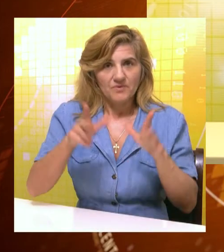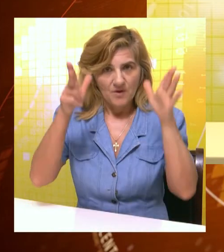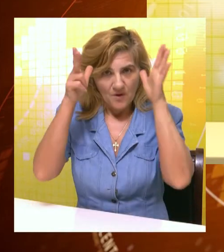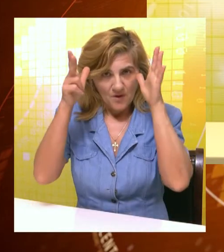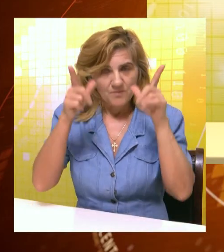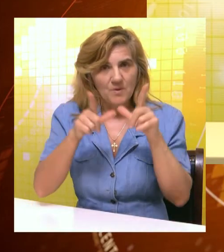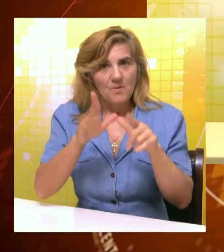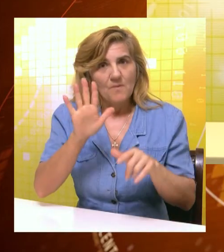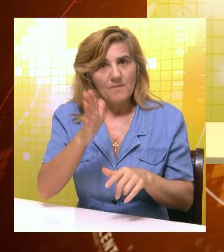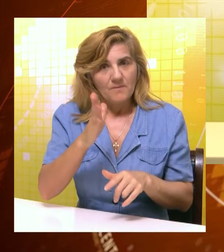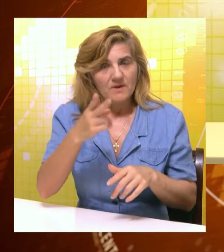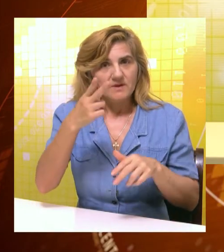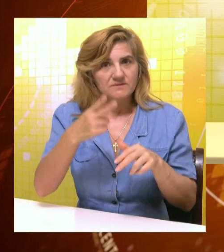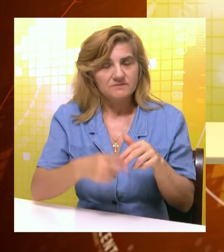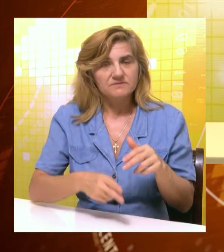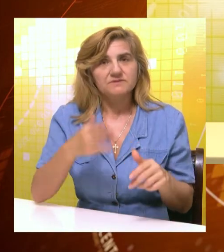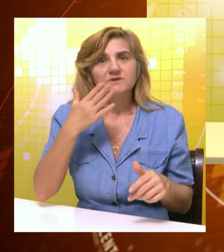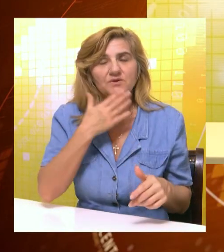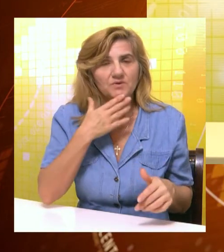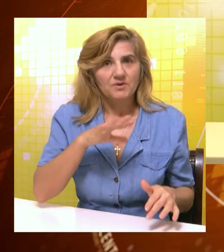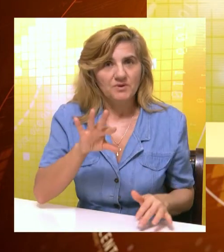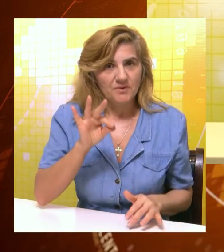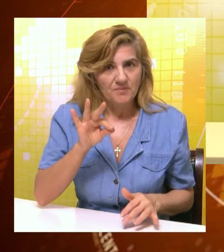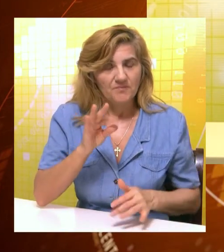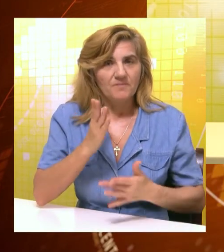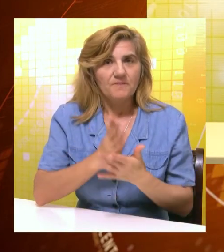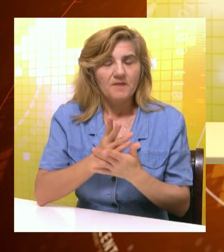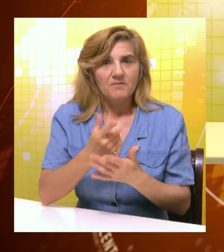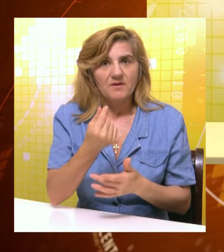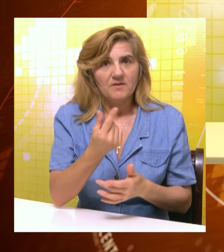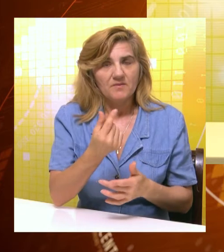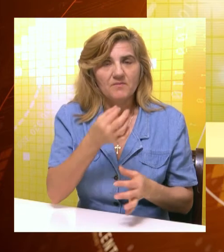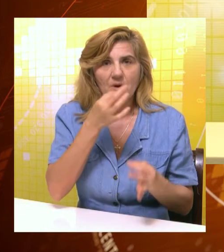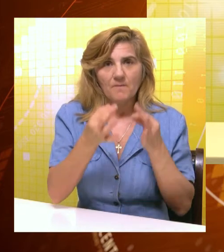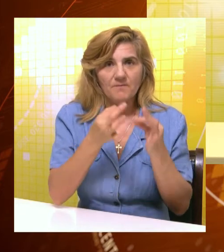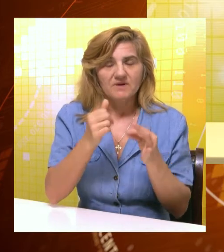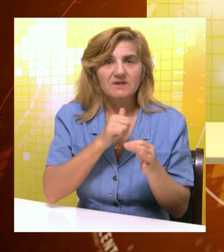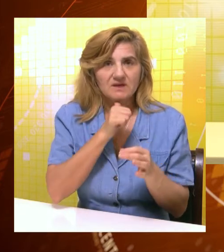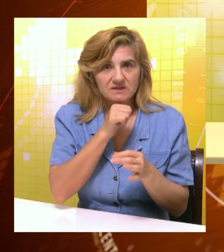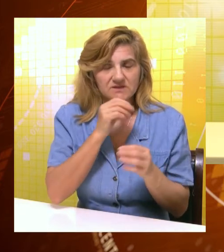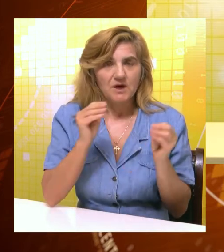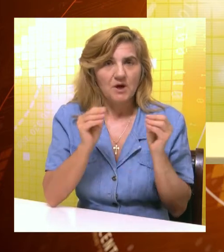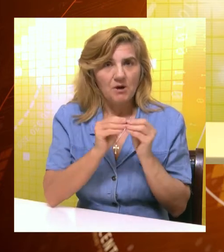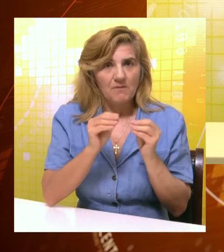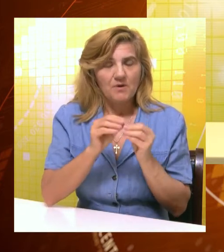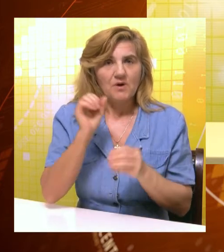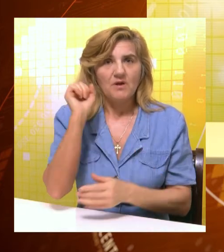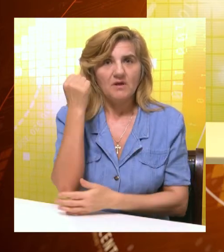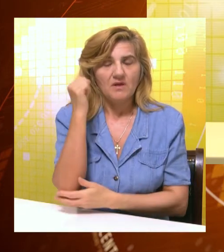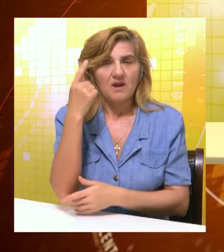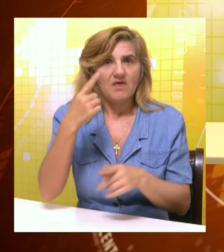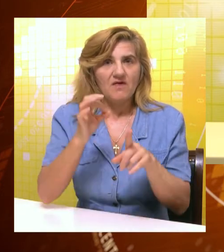Osmaci su u petak u okviru posljednjeg dana završnog ispita polagali kombinovani test sa pitanjima iz istorije, biologije,